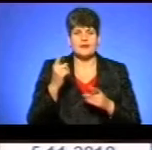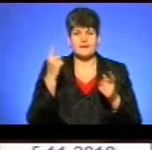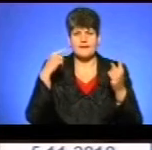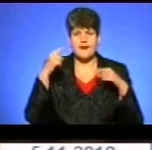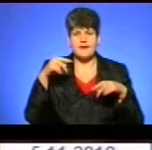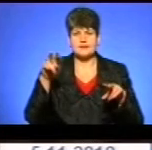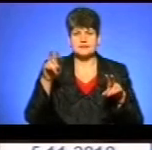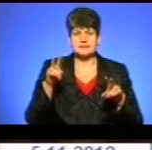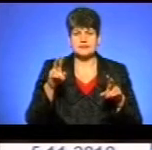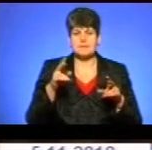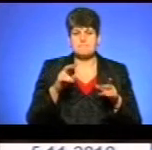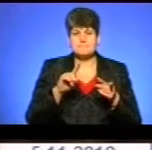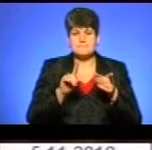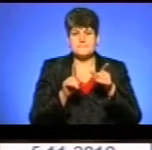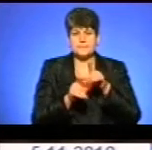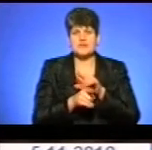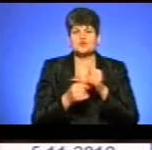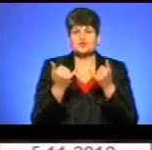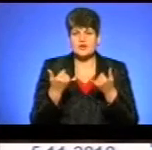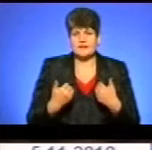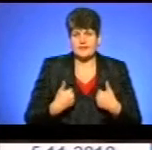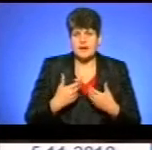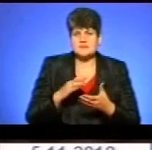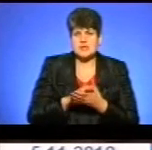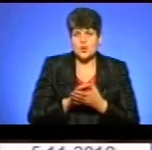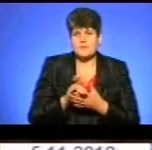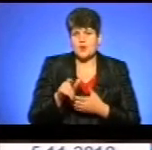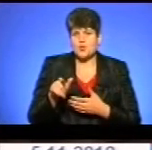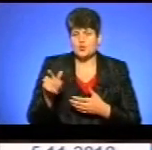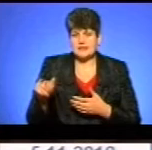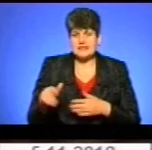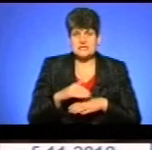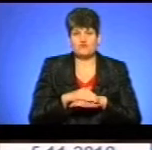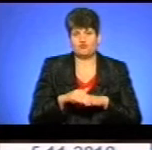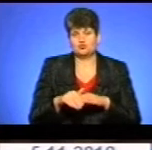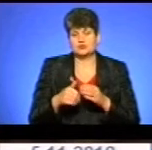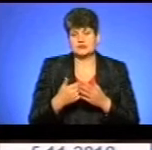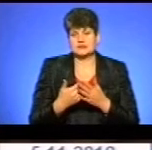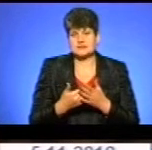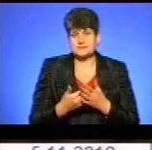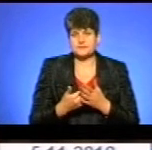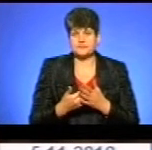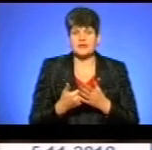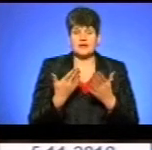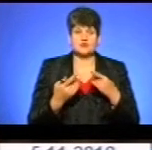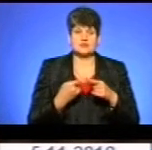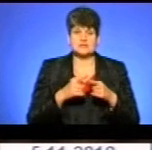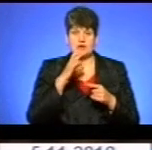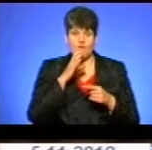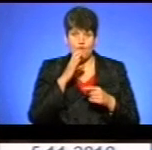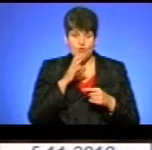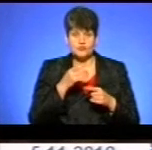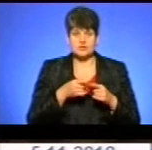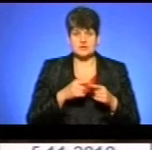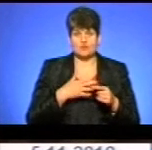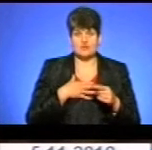перевтілюються у сучасних нам знайомих людей з вулиці, так би мовити. Тобто, якщо це вовк, то це у нас